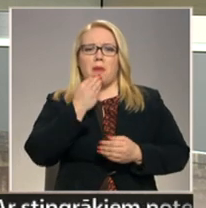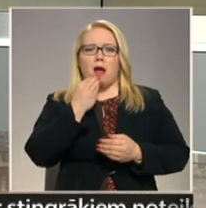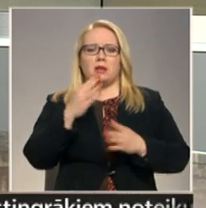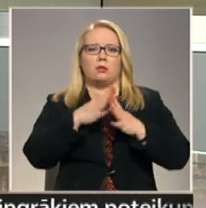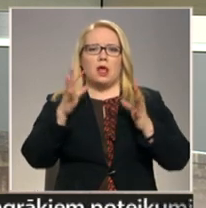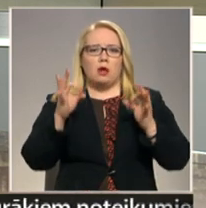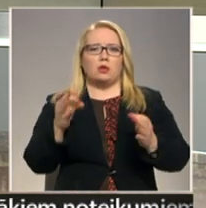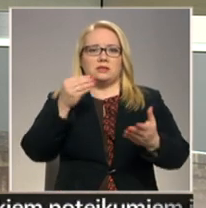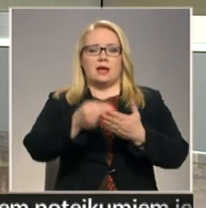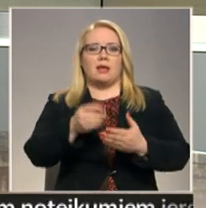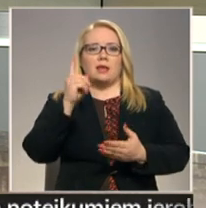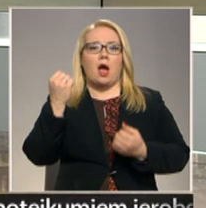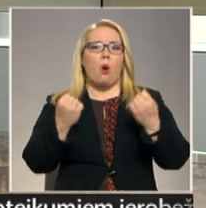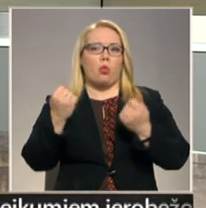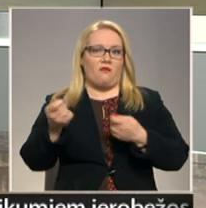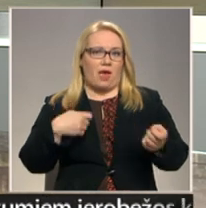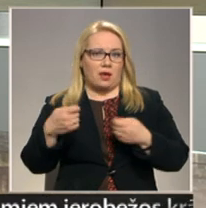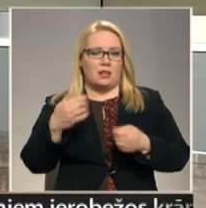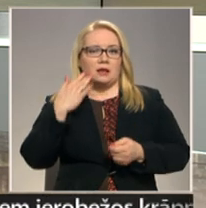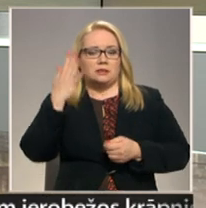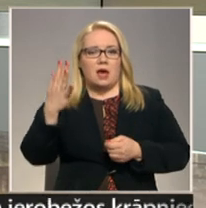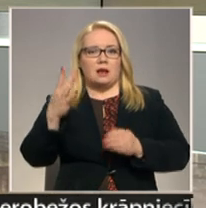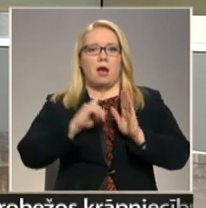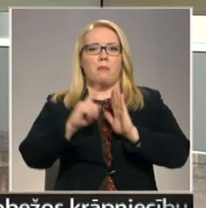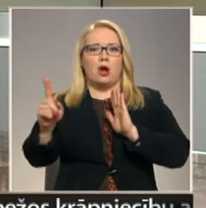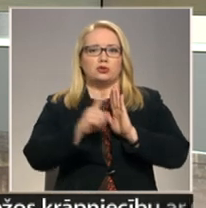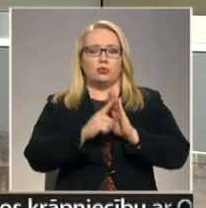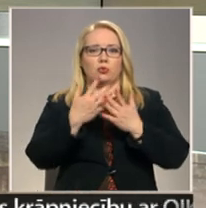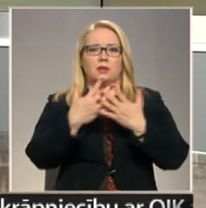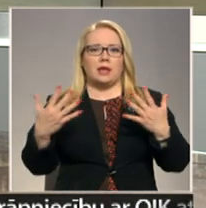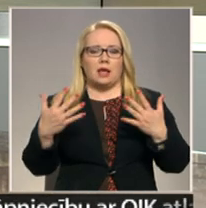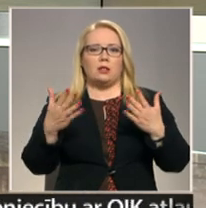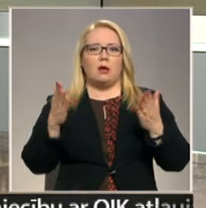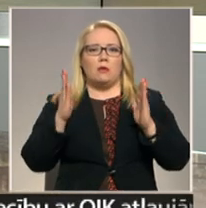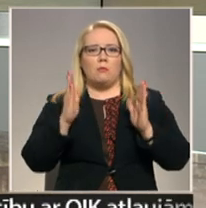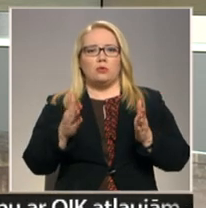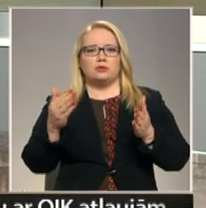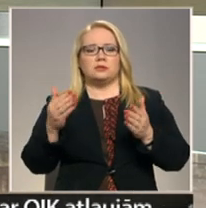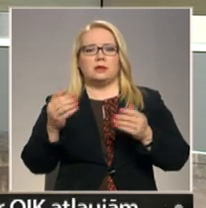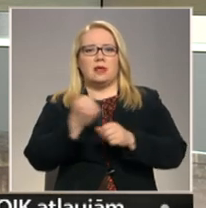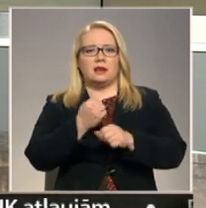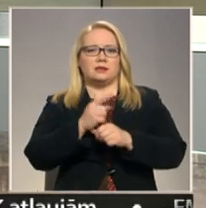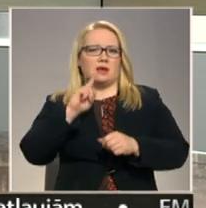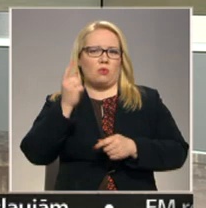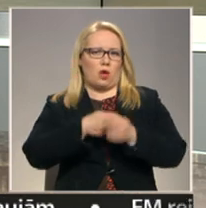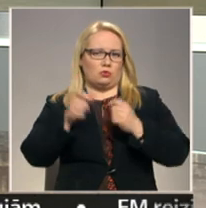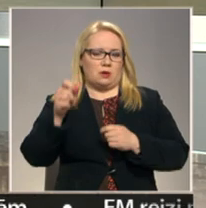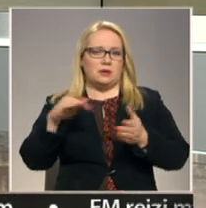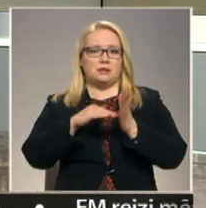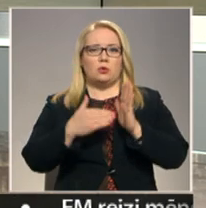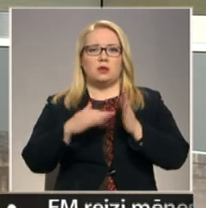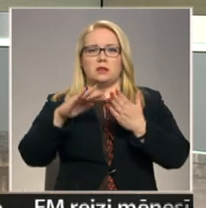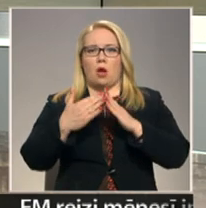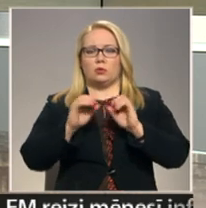lielāko tiesīgādājās tikai autoveikalā, cer, ka maršu tīklu pārņems palikušie vai jaunie uzņēmēji. Situācija laukos